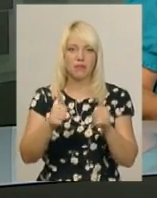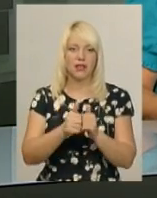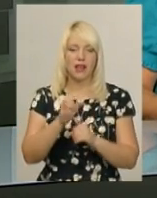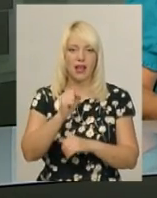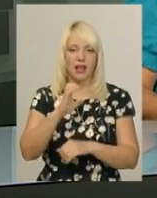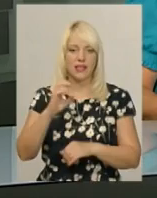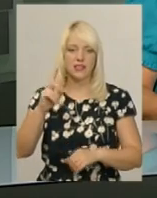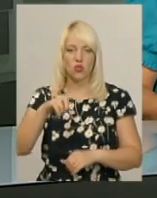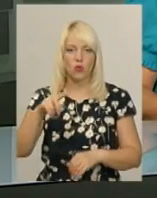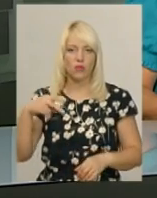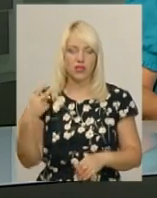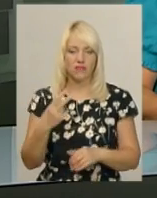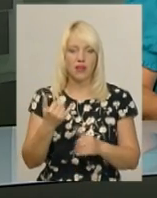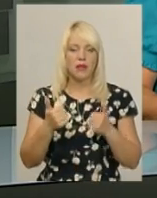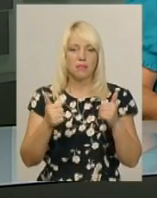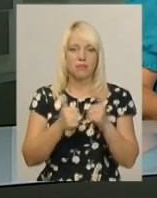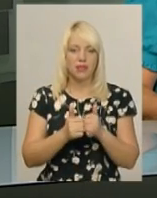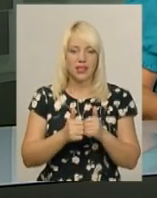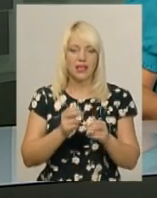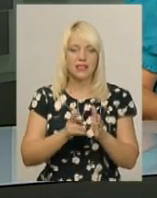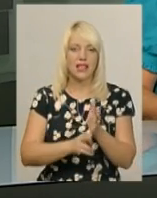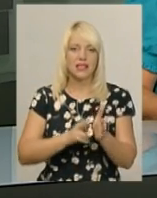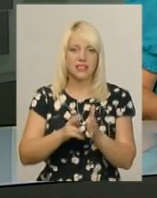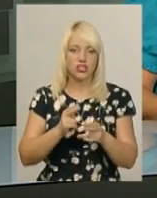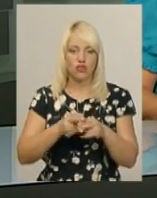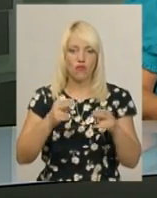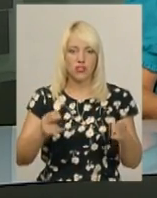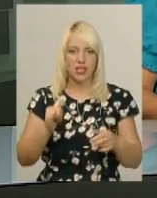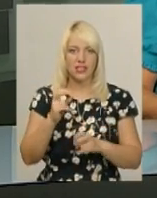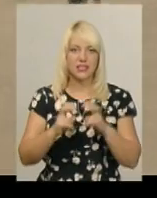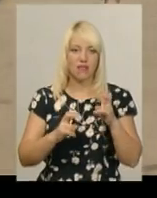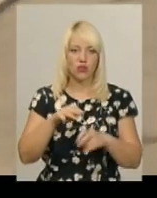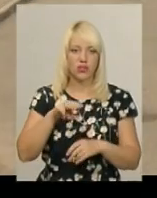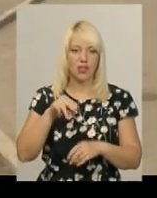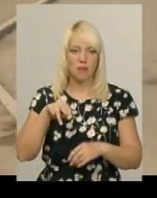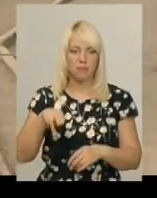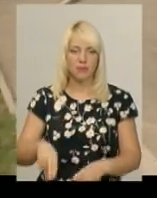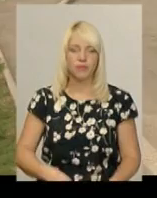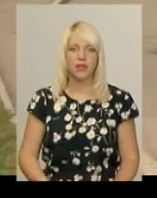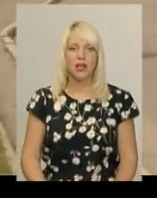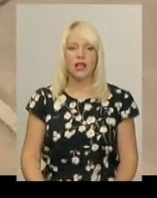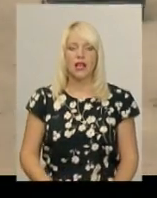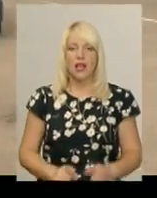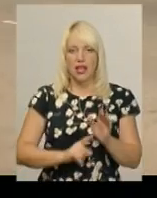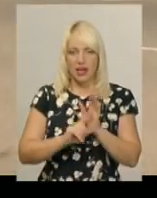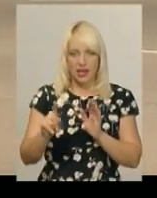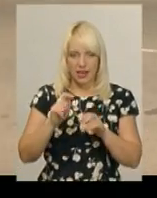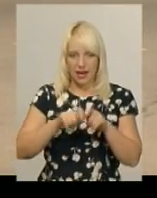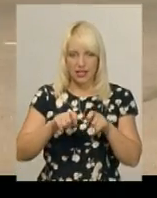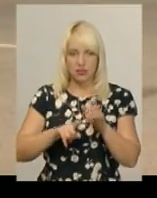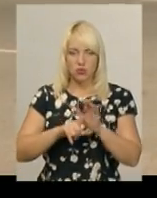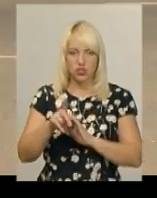залізничного вокзалу та біля заводу «ТЕМП». Подробиці розповість Ірина Аріон. Рейд розпочався о 9 ранку на виїзді з